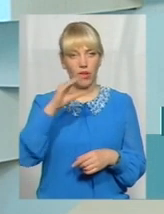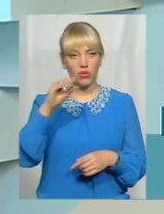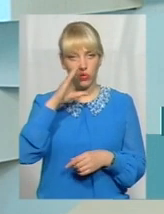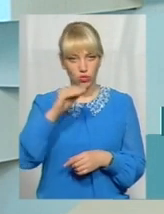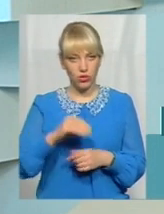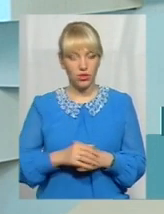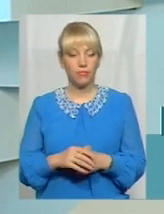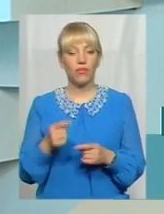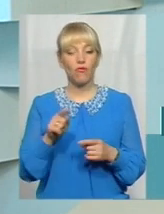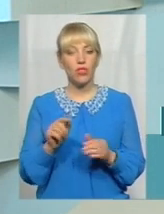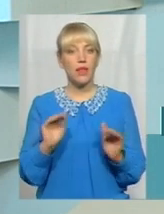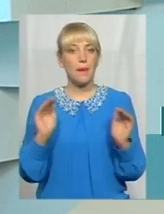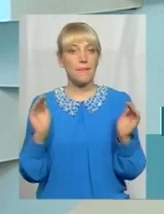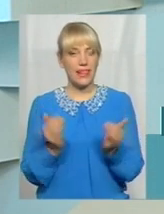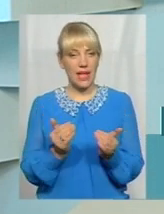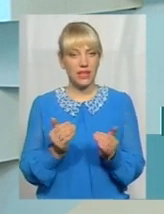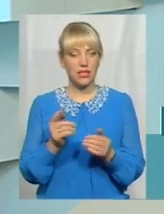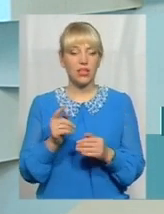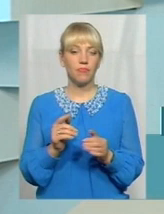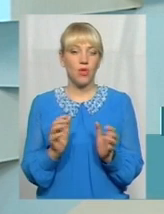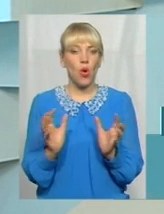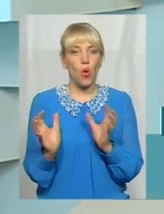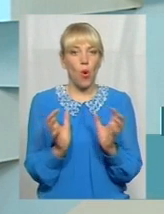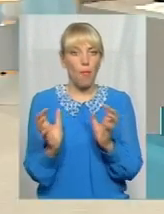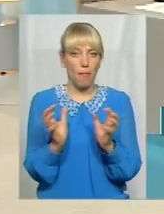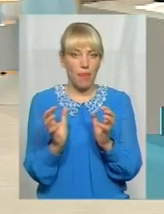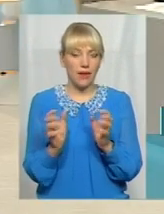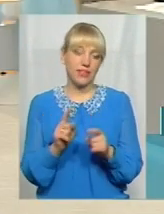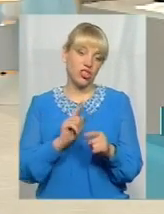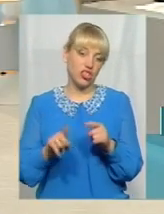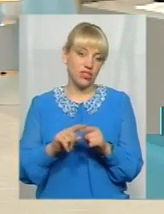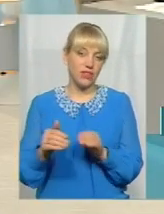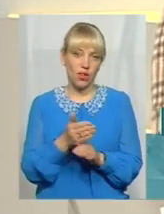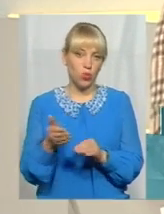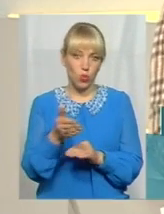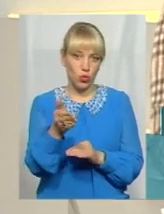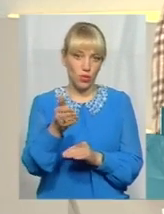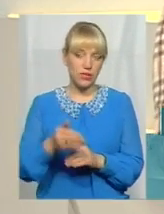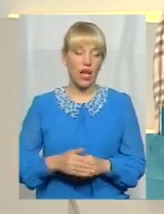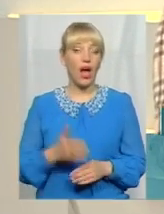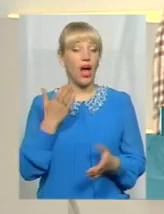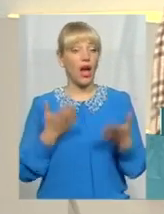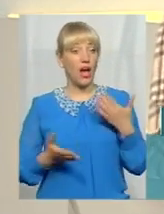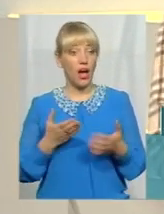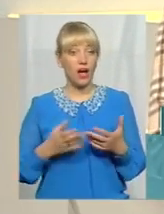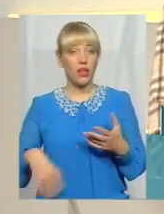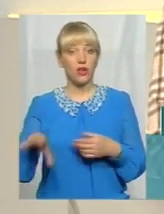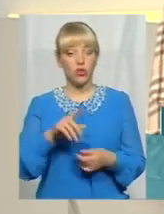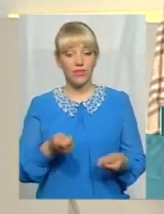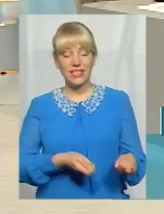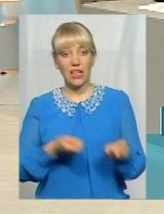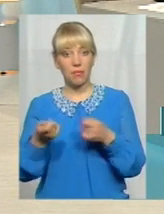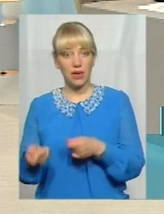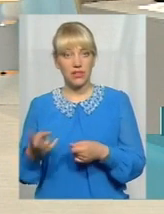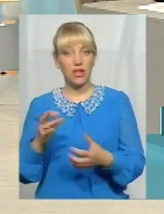Вони маленькі, компактні і швиденько рухаються. А якщо всіх перевезти на